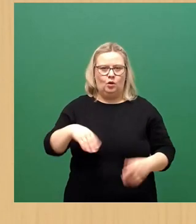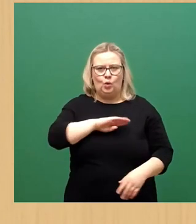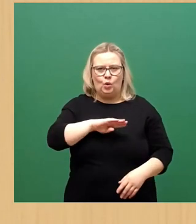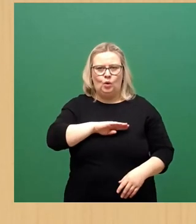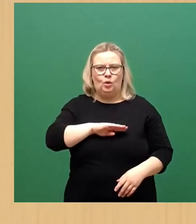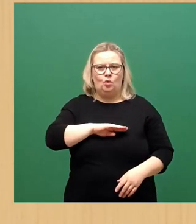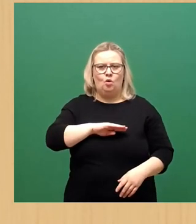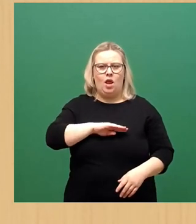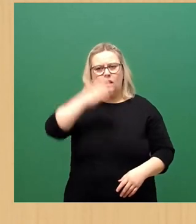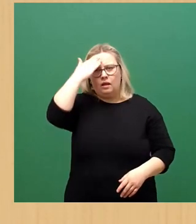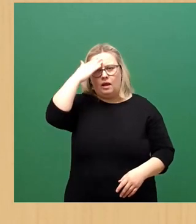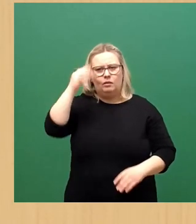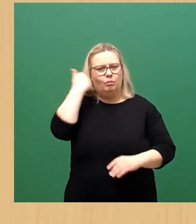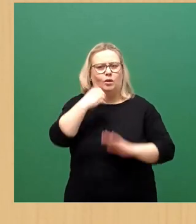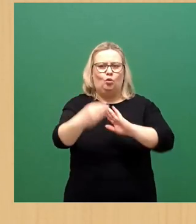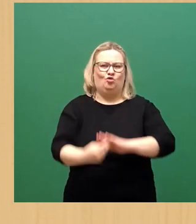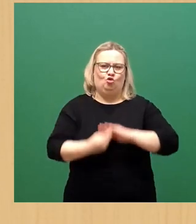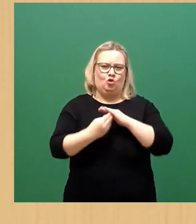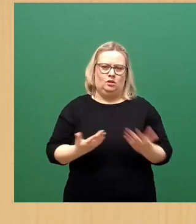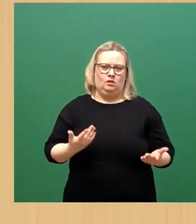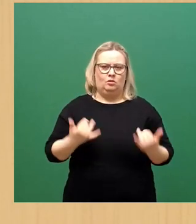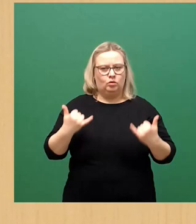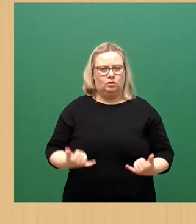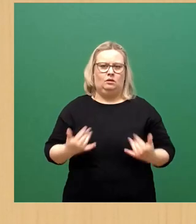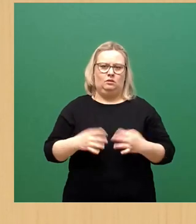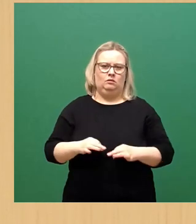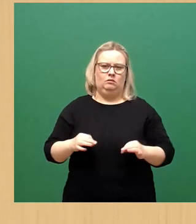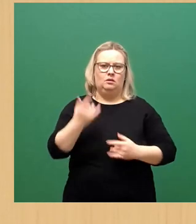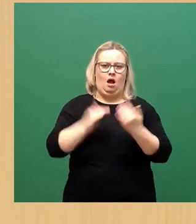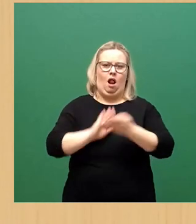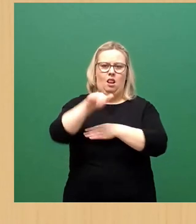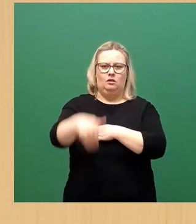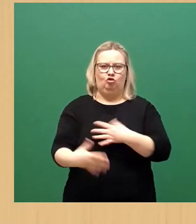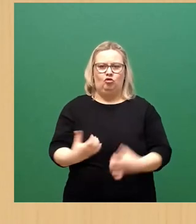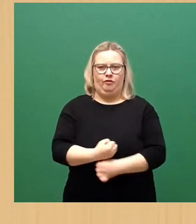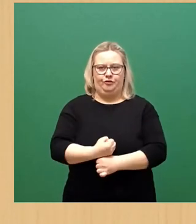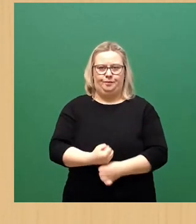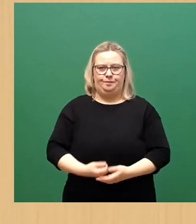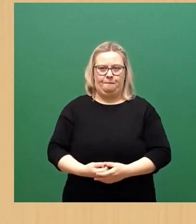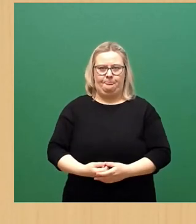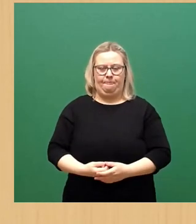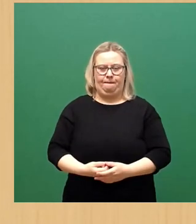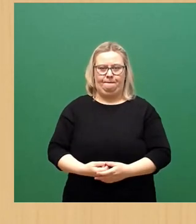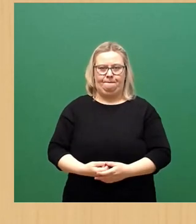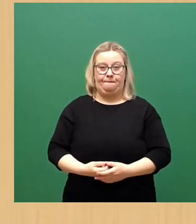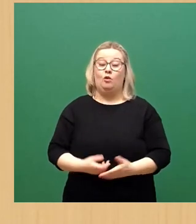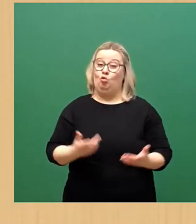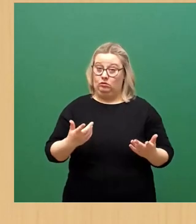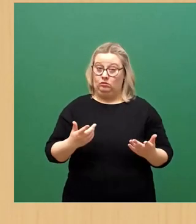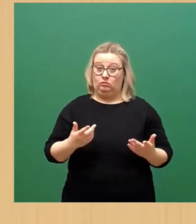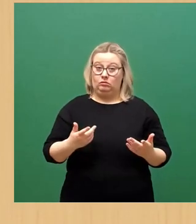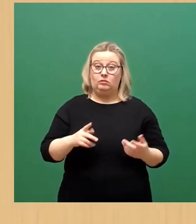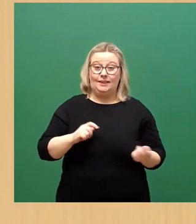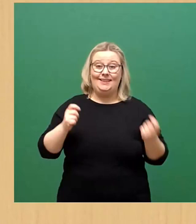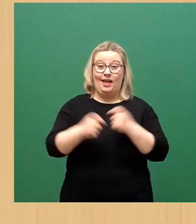unterstützt uns jetzt in dieser außerordentlichen Situation. Und wir haben in dem Änderungsantrag, das ist